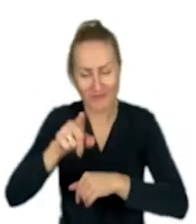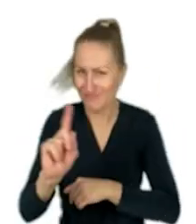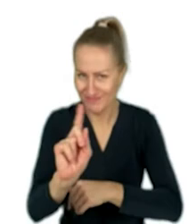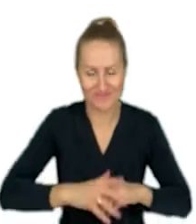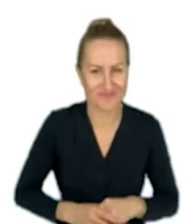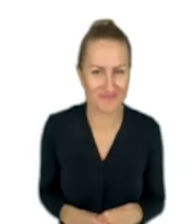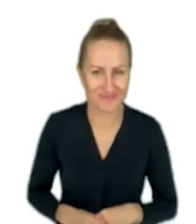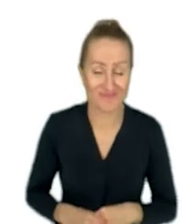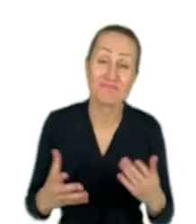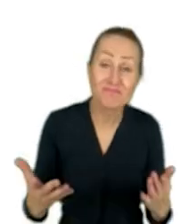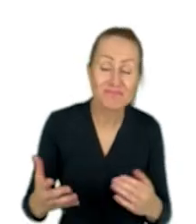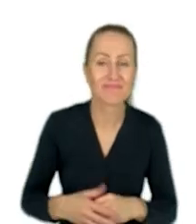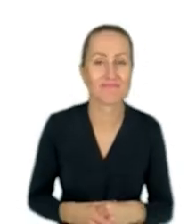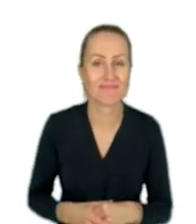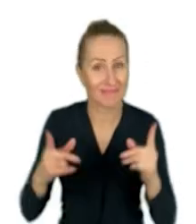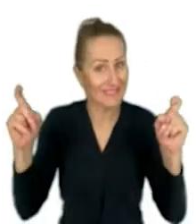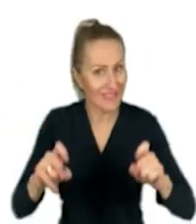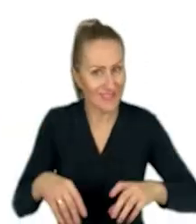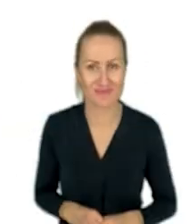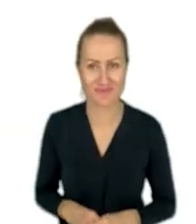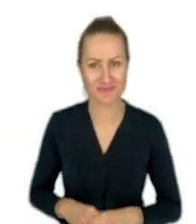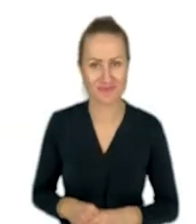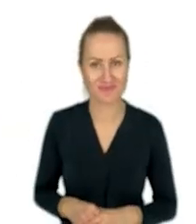No dobra, to zaczynamy.